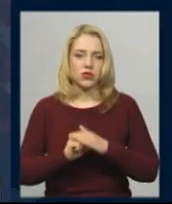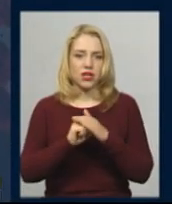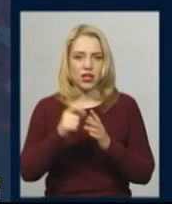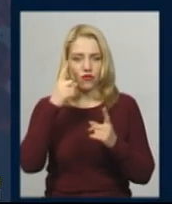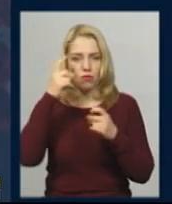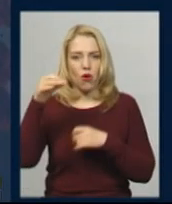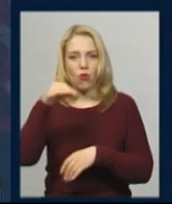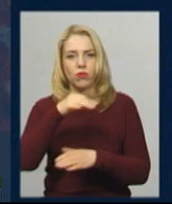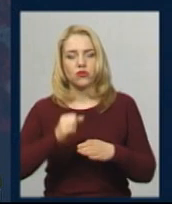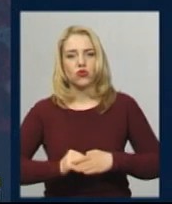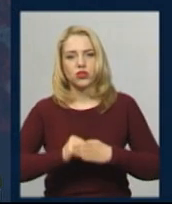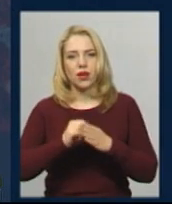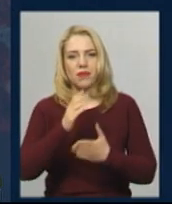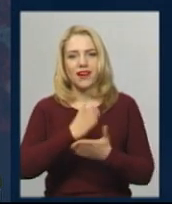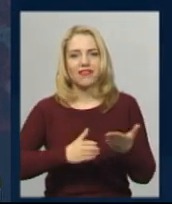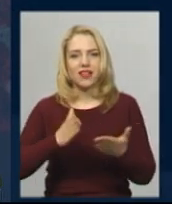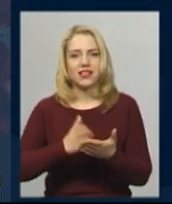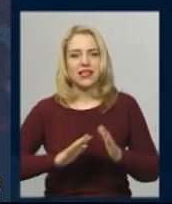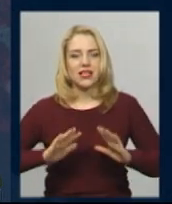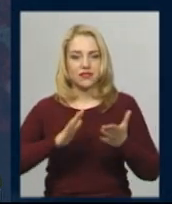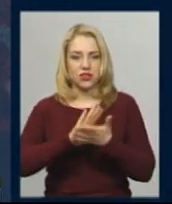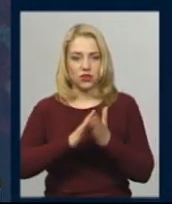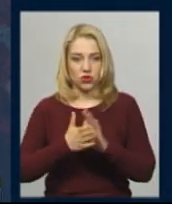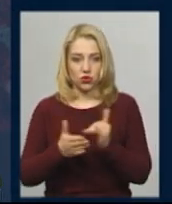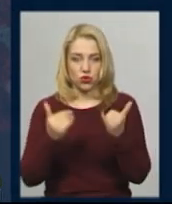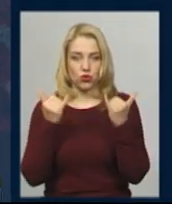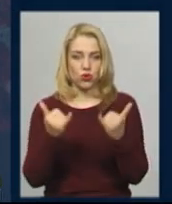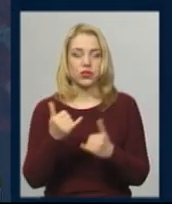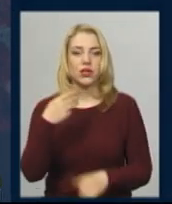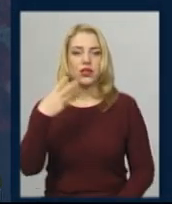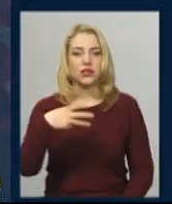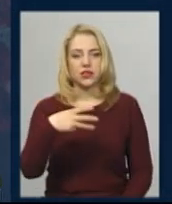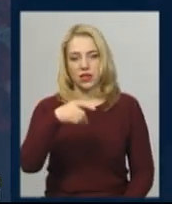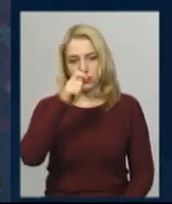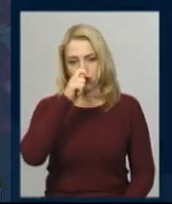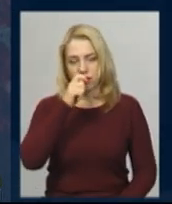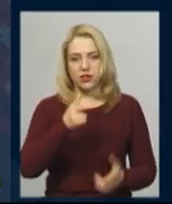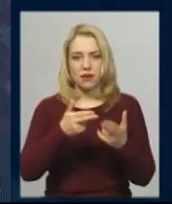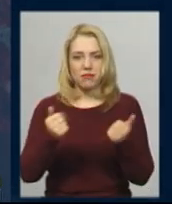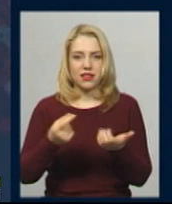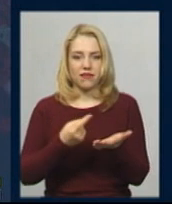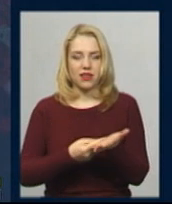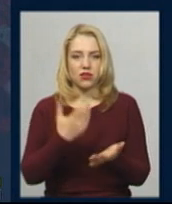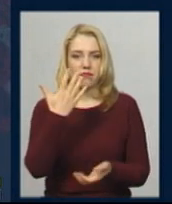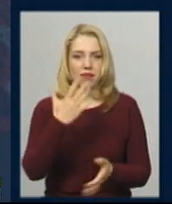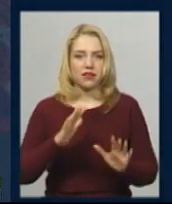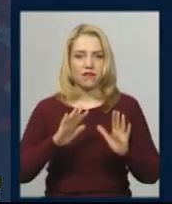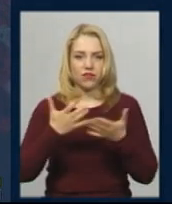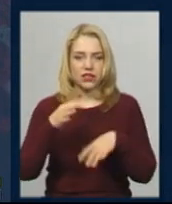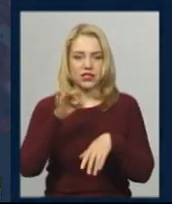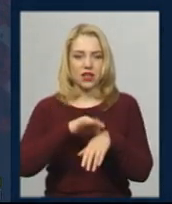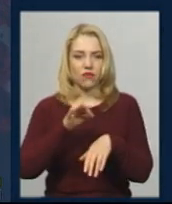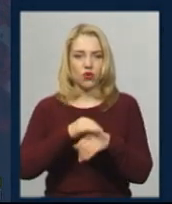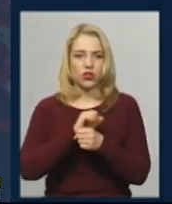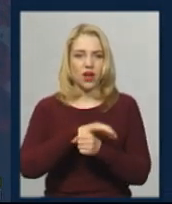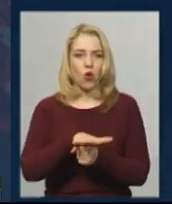штабу з ліквідації надзвичайної ситуації. Сьогодні, 30 квітня, підтвердили 5 випадків захворювання на коронавірусну